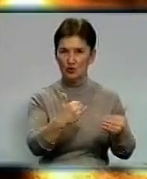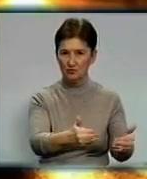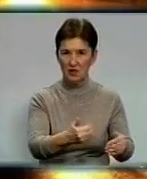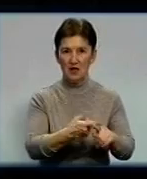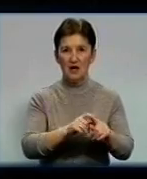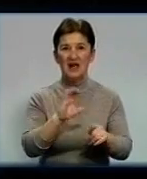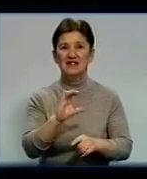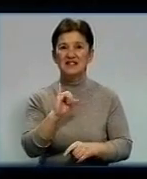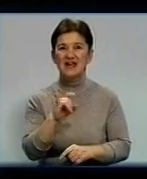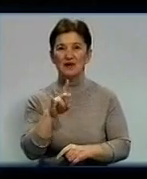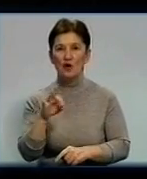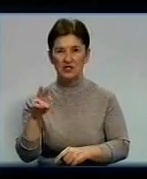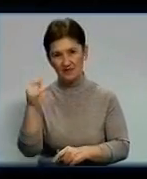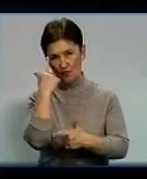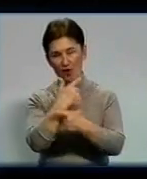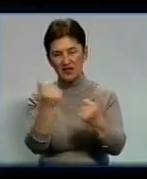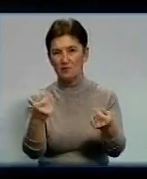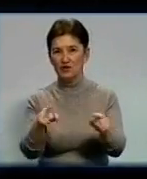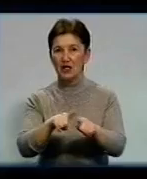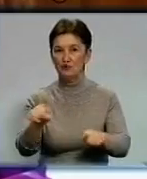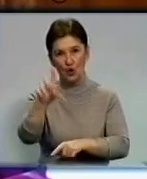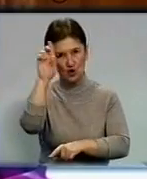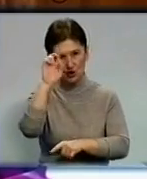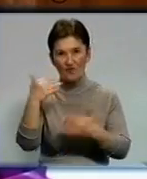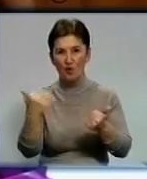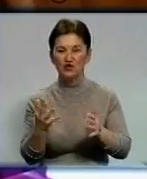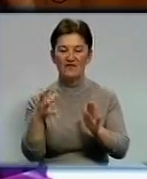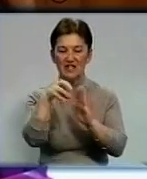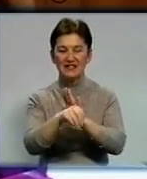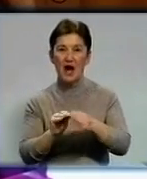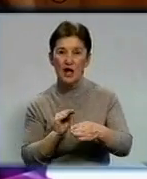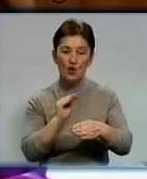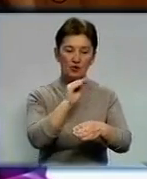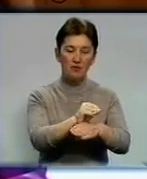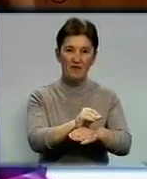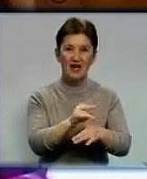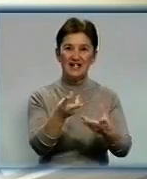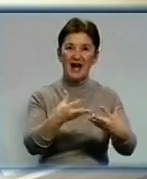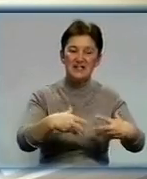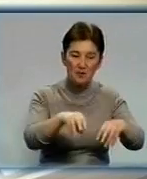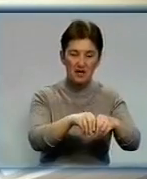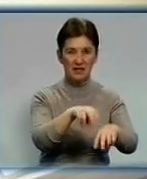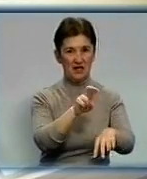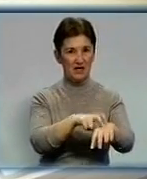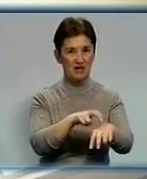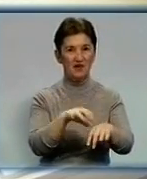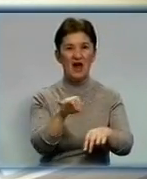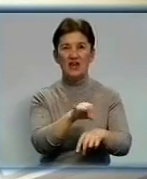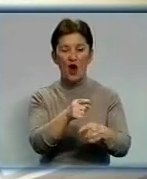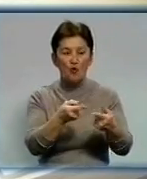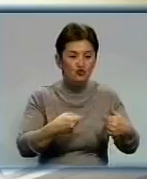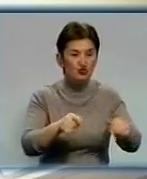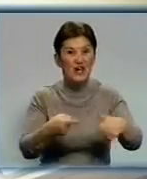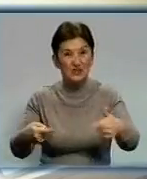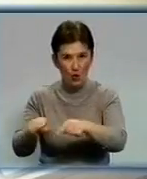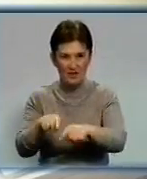Серпокрилов також повідомив, що держава вже ввела надбавки для дільничних та сімейних лікарів та втричі збільшила фінансування